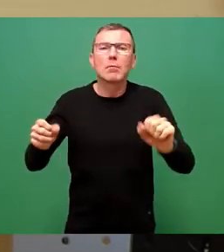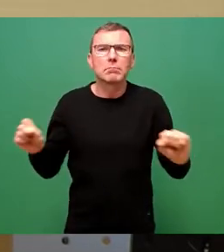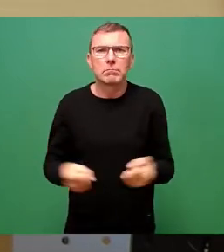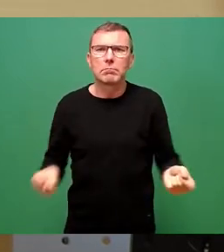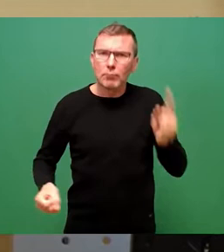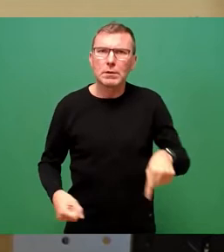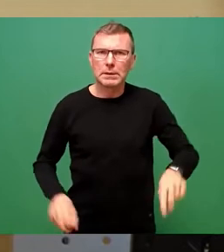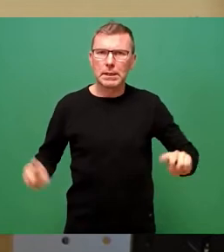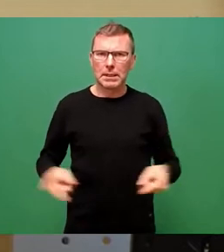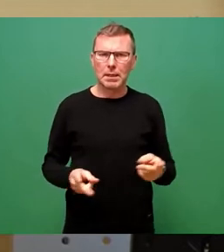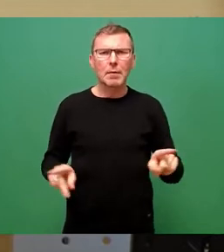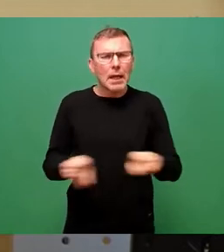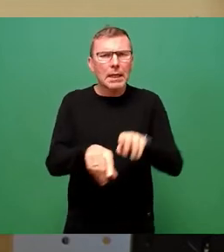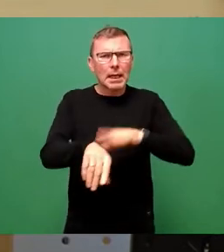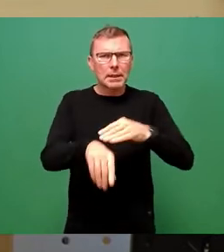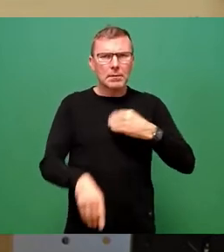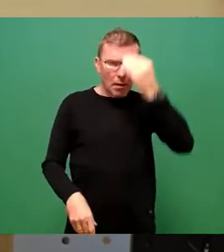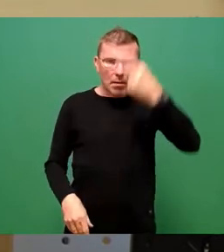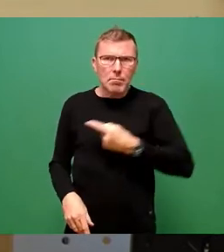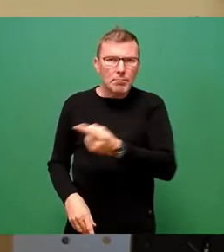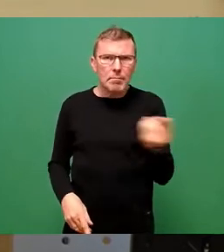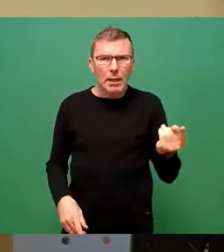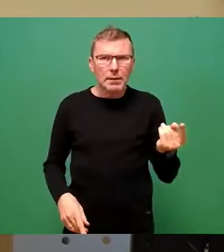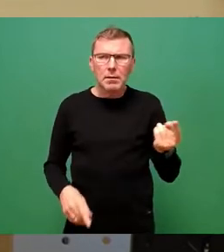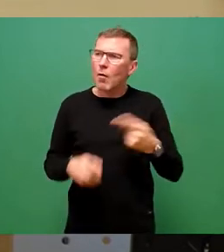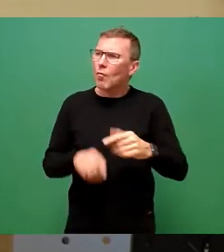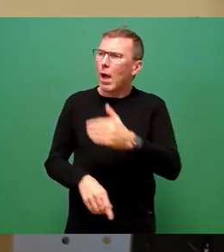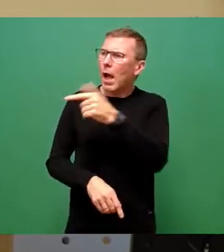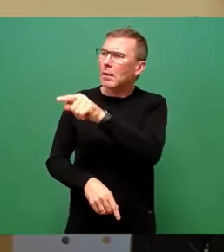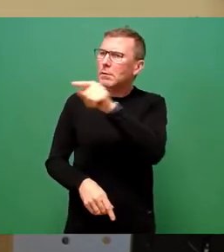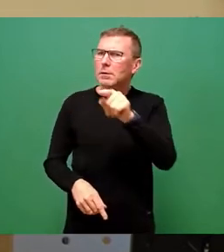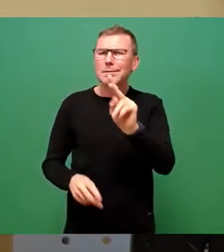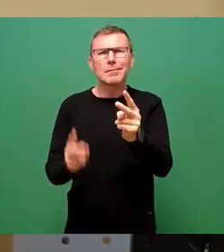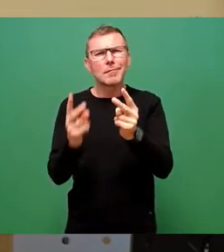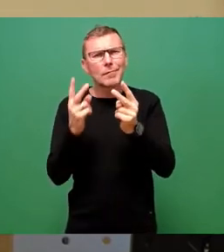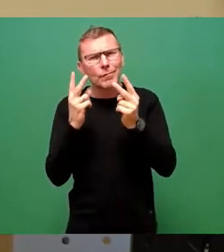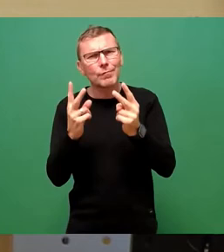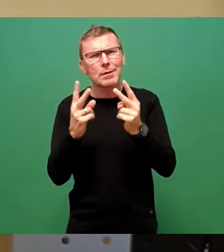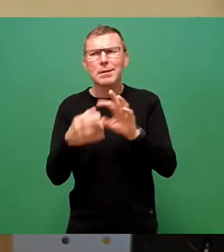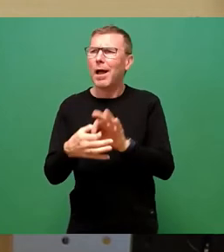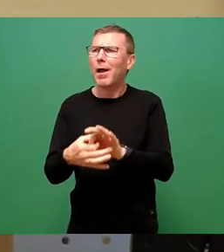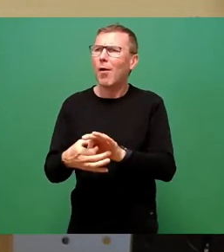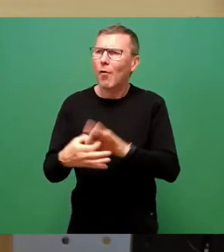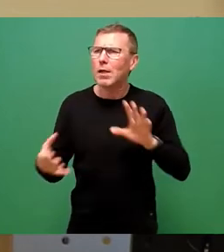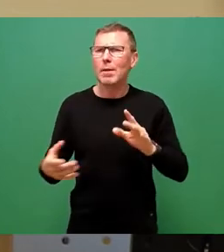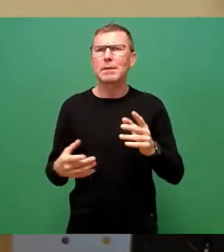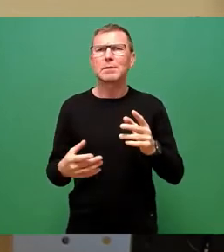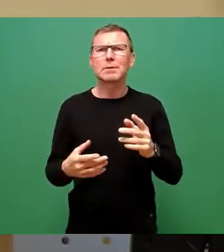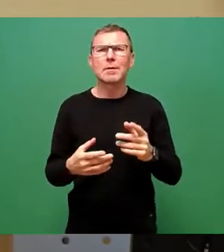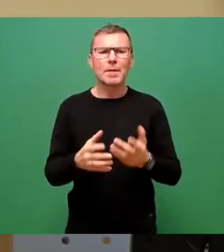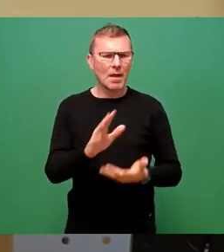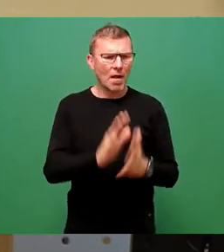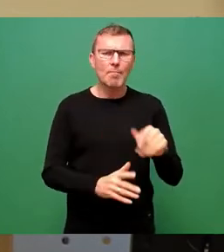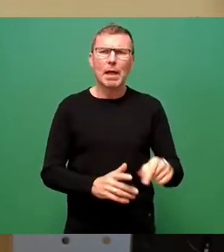Gleichzeitig merken wir dieses Jahr an anderer Stelle, wie wichtig es ist, unabhängig von fossilen Energieträgern zu